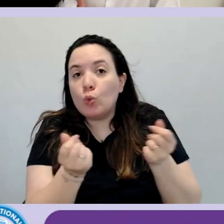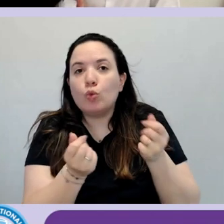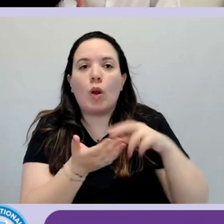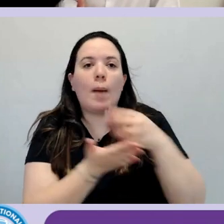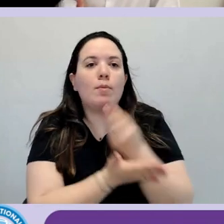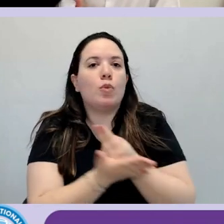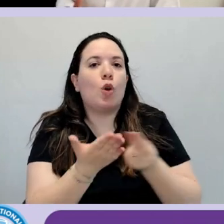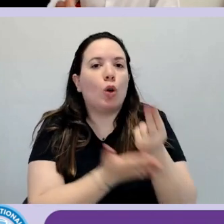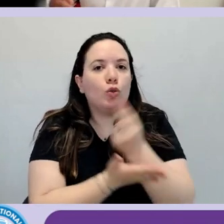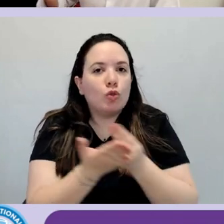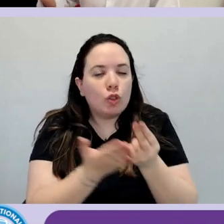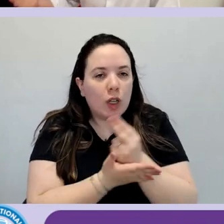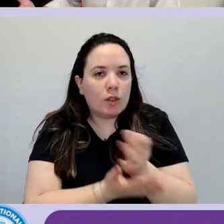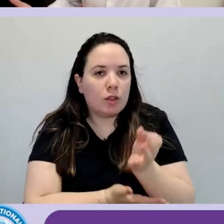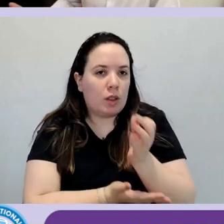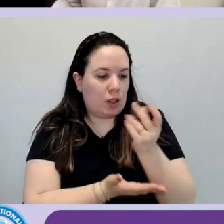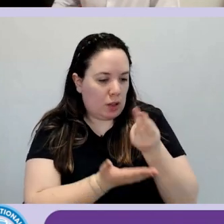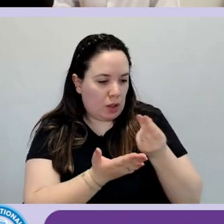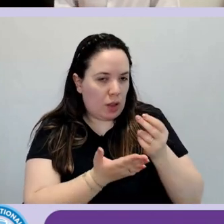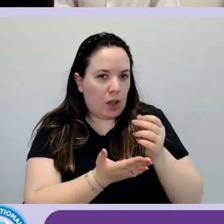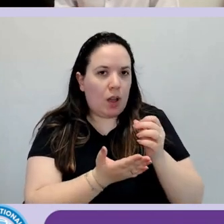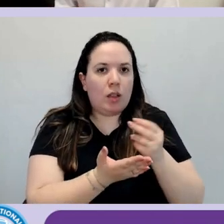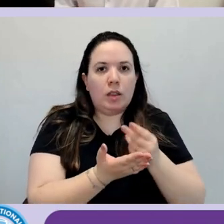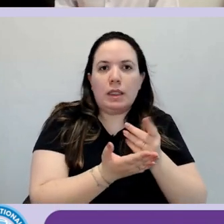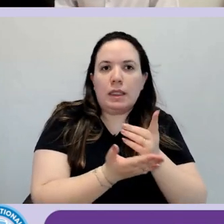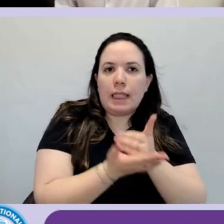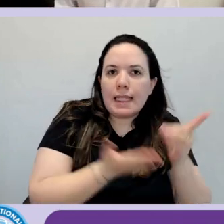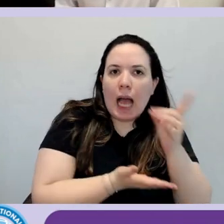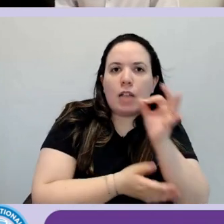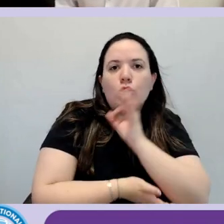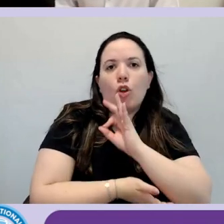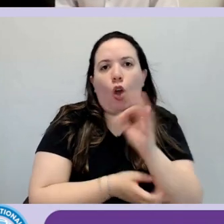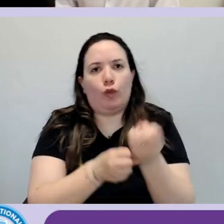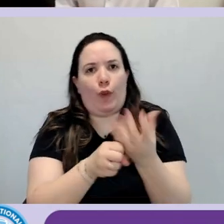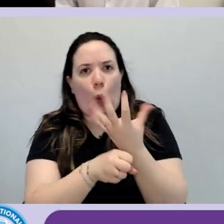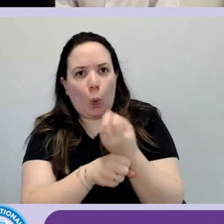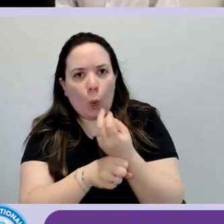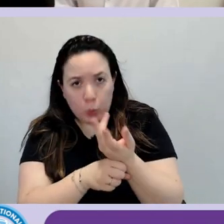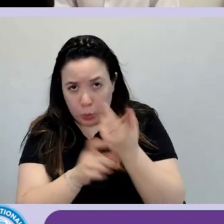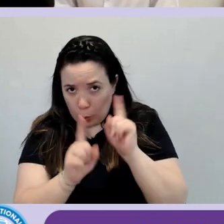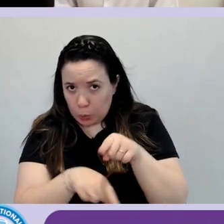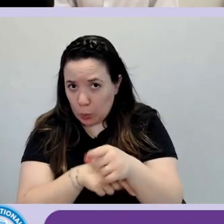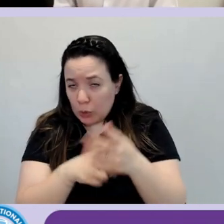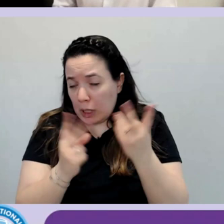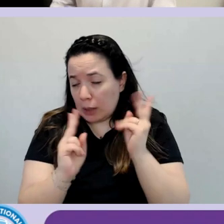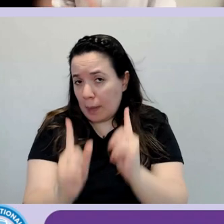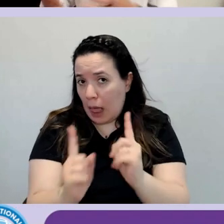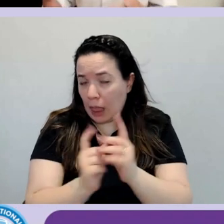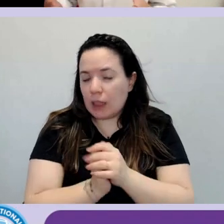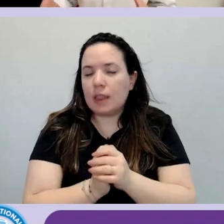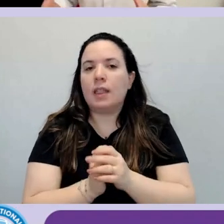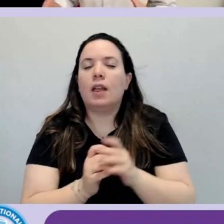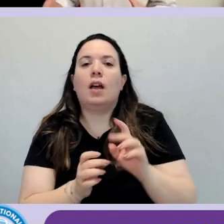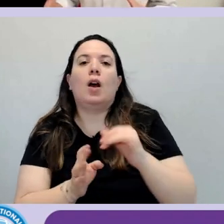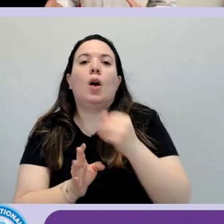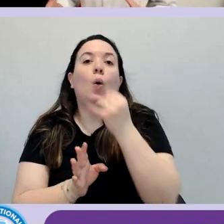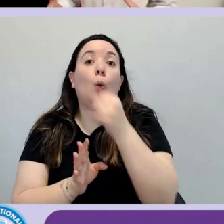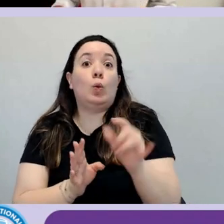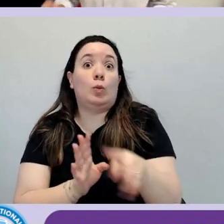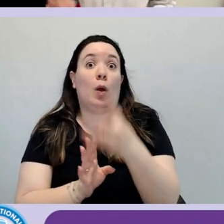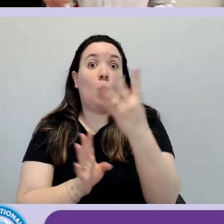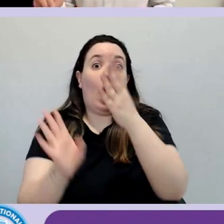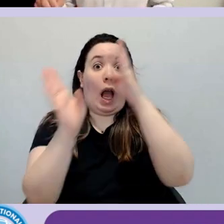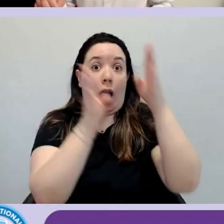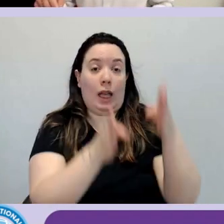solo disegnate o anche sviluppate, e poi dove vado a valutare,